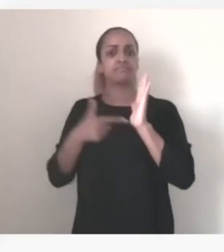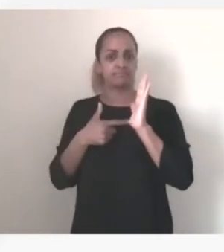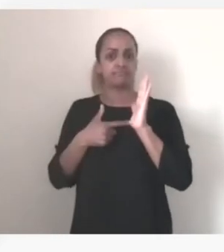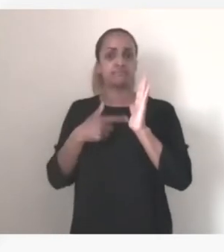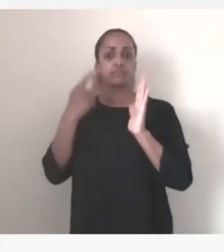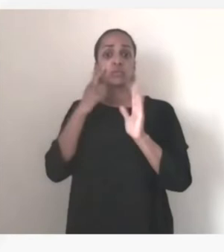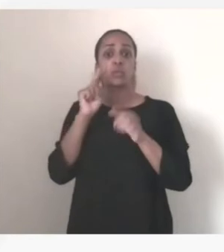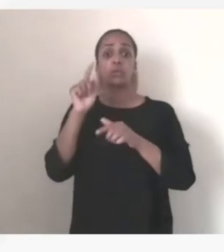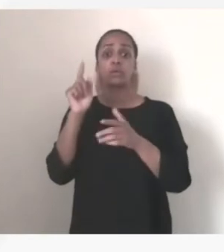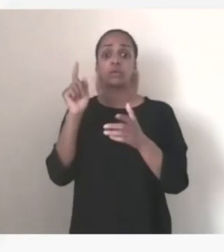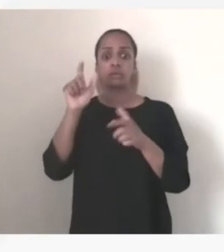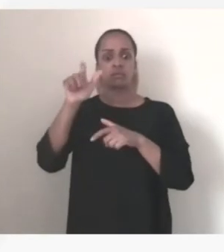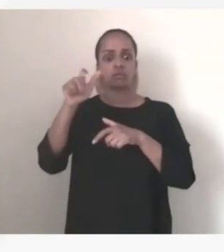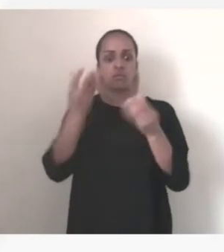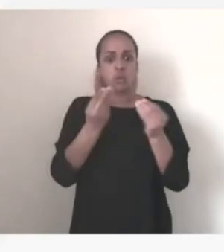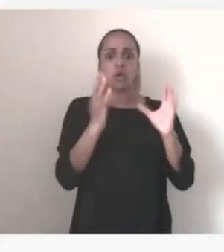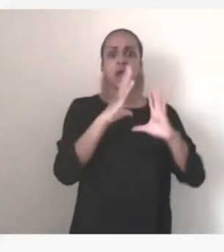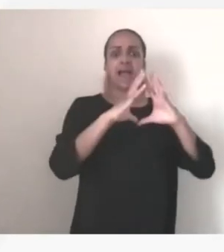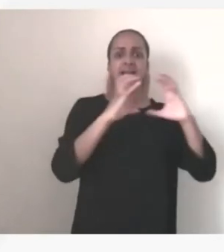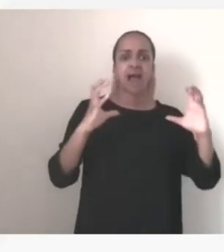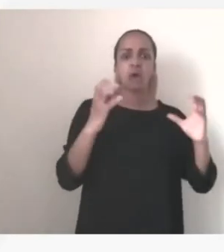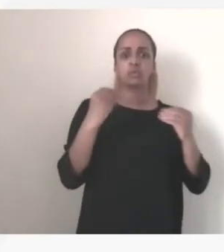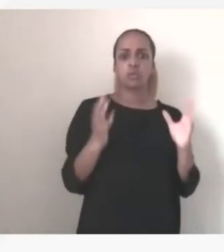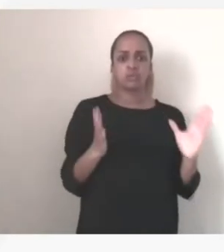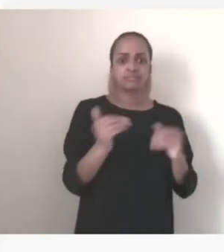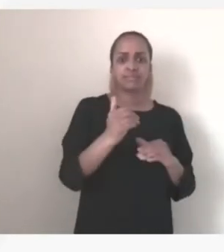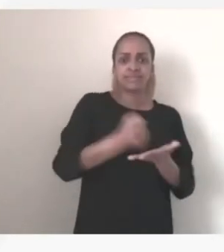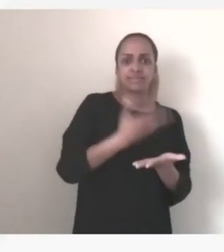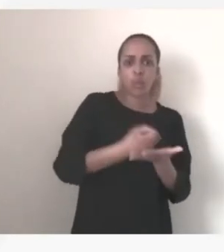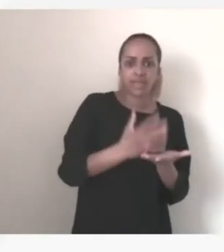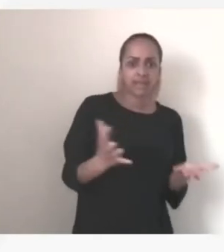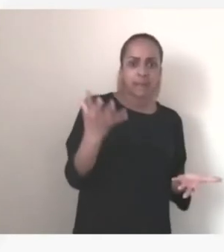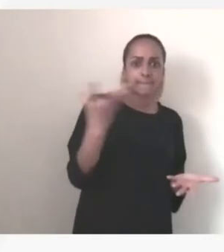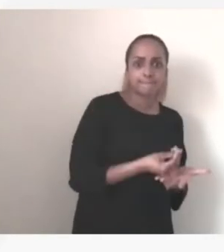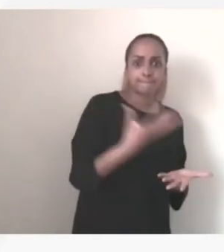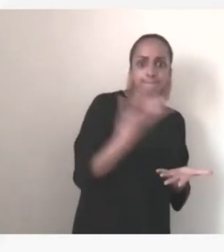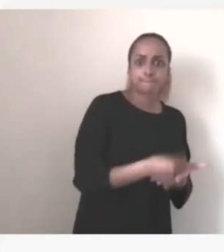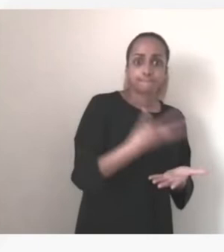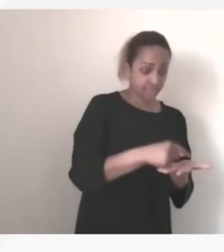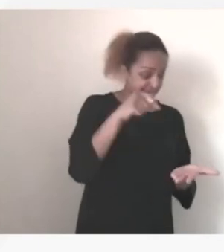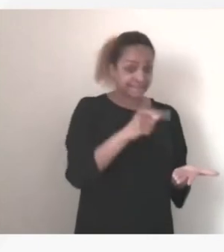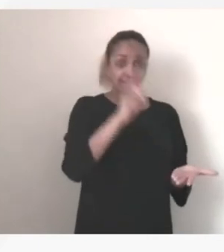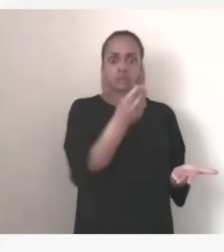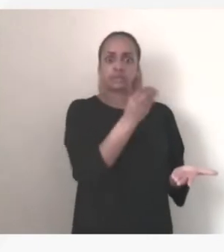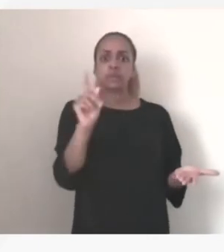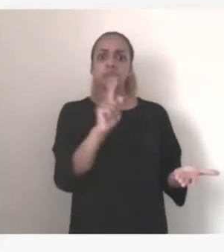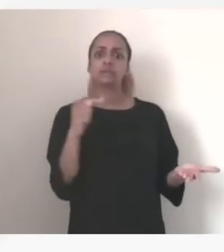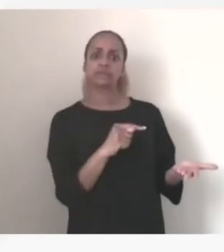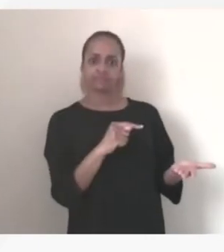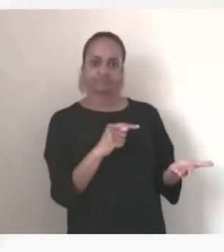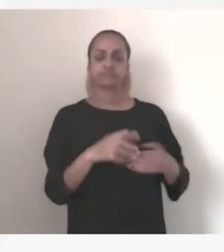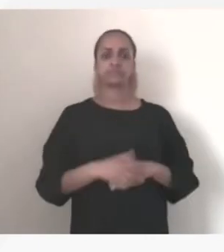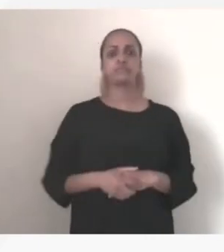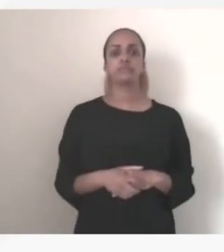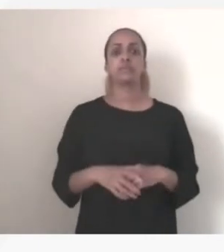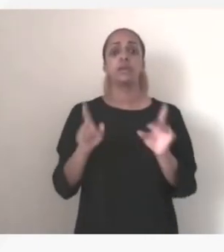ces données, c'est-à-dire les clouds souverains. Voilà, en quelques mots, ce que je voulais dire. Un petit mot également sur ce qu'a dit le ministre, qui nous